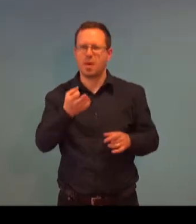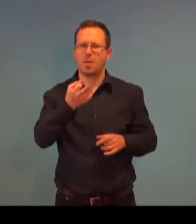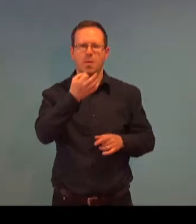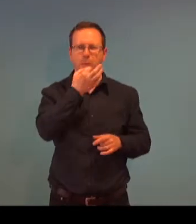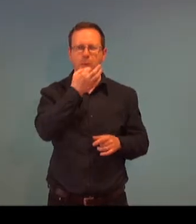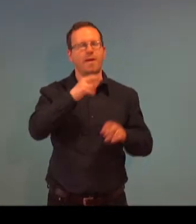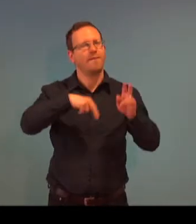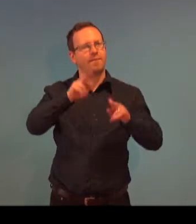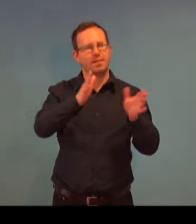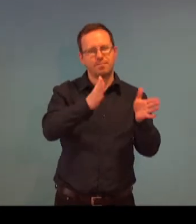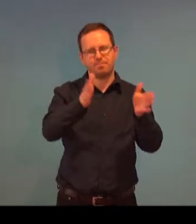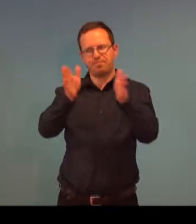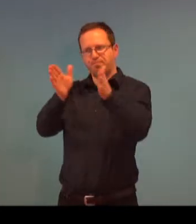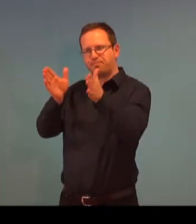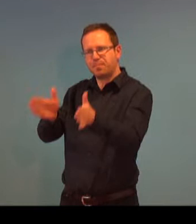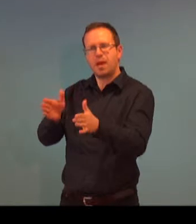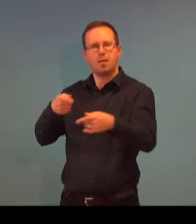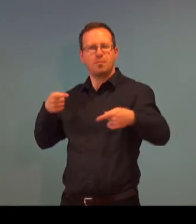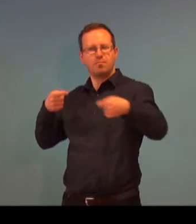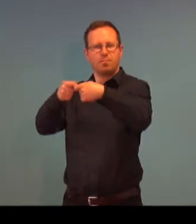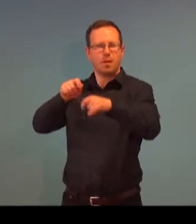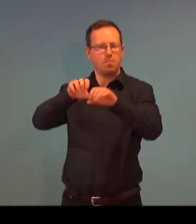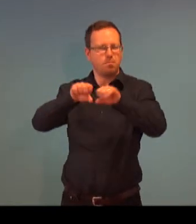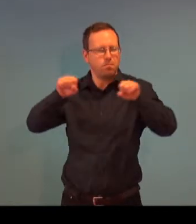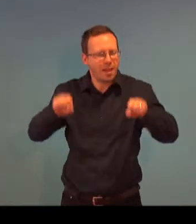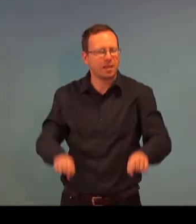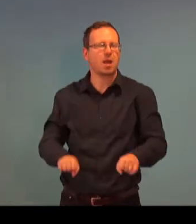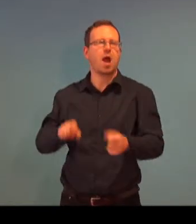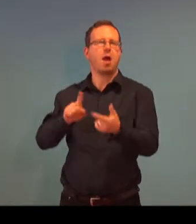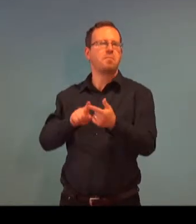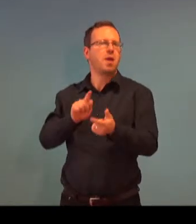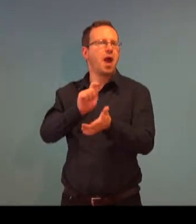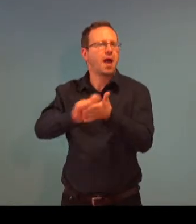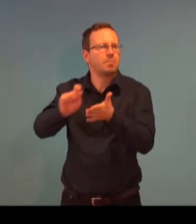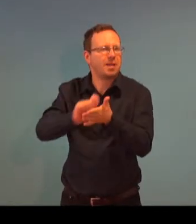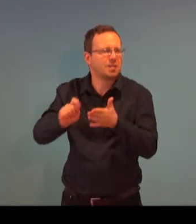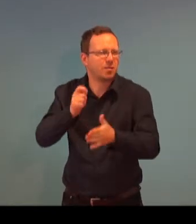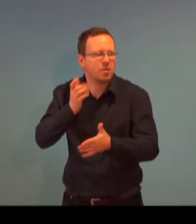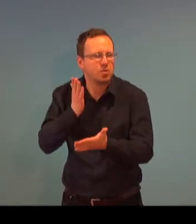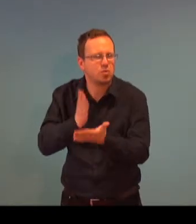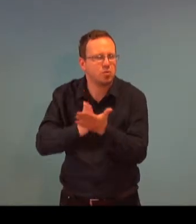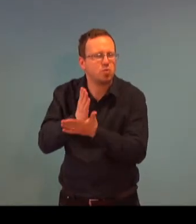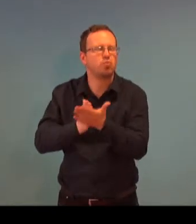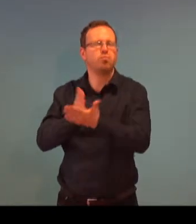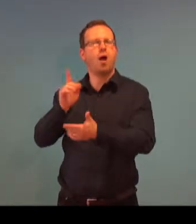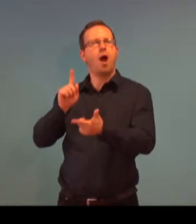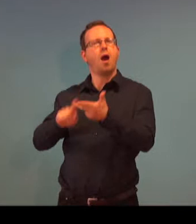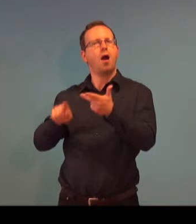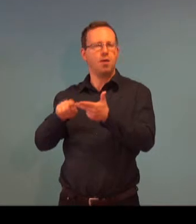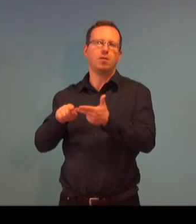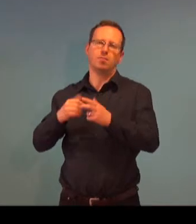zdravotním postižením, a tak se začaly orientovat na administrativní služby, na spolupráci s bankovním sektorem,